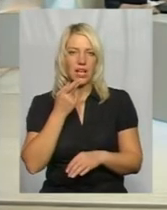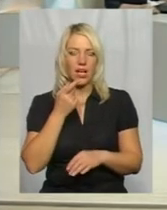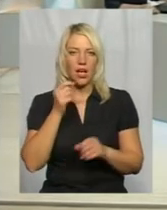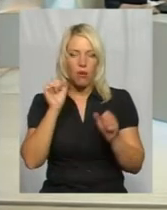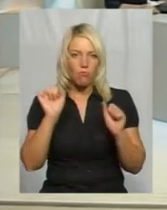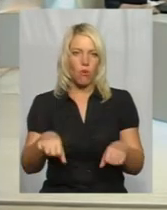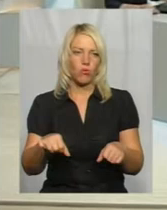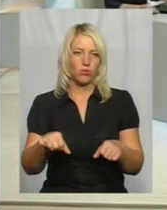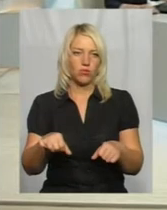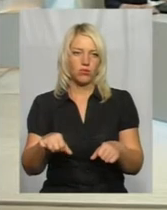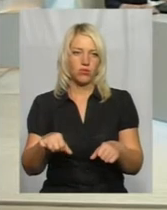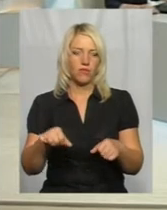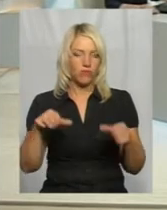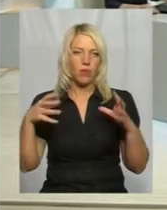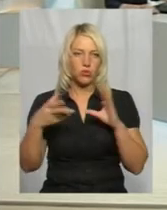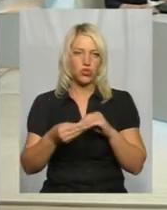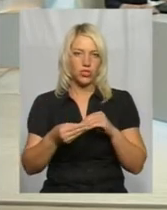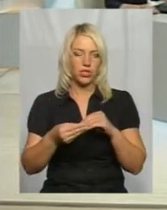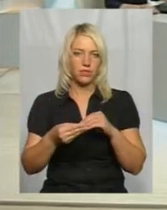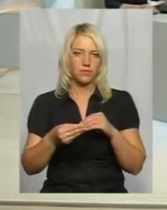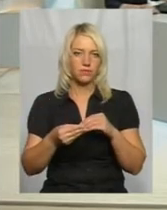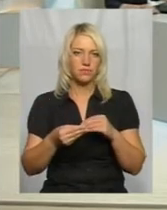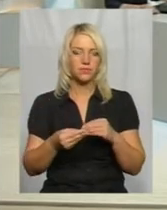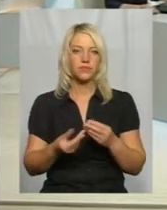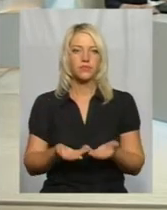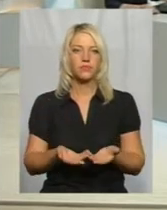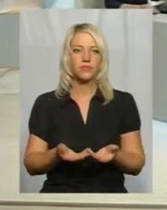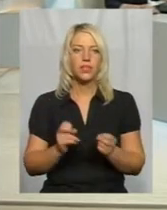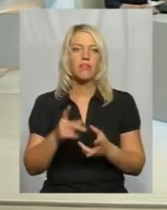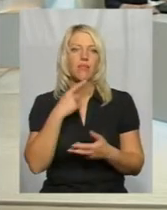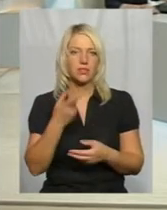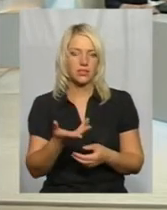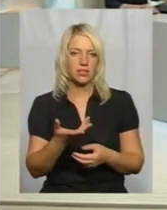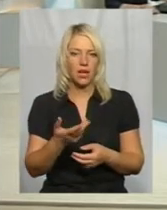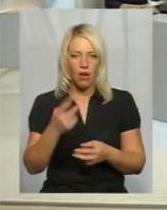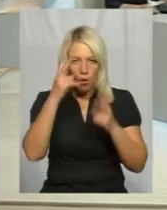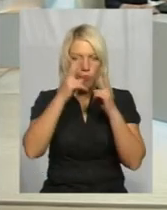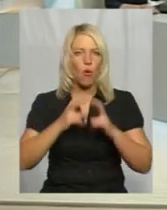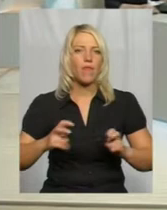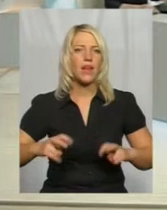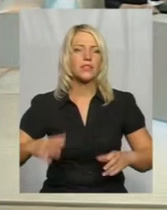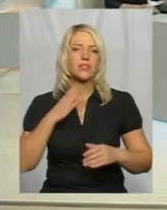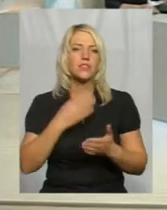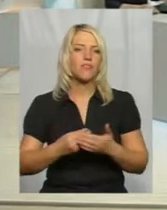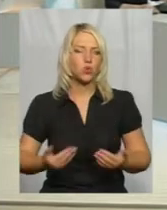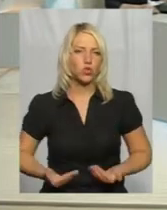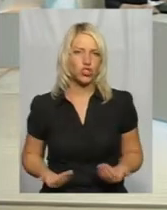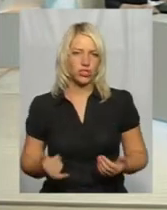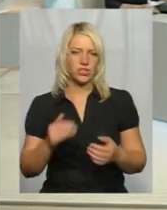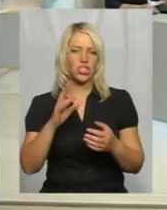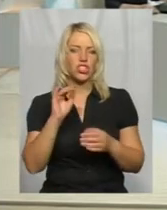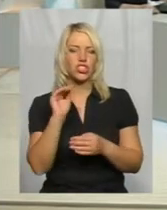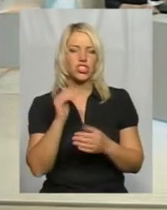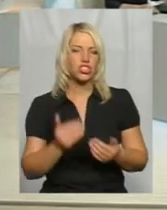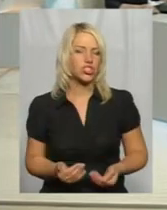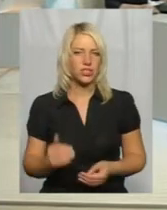проаналізувати свою життя і життя. Тобто вони можуть